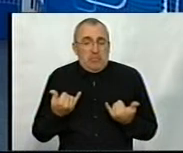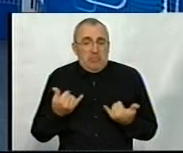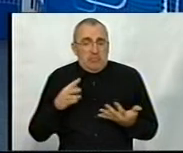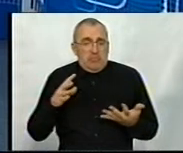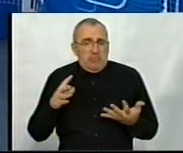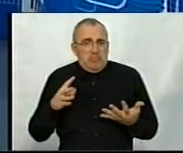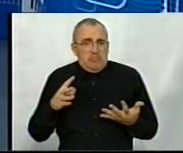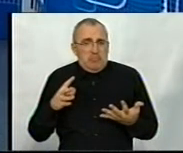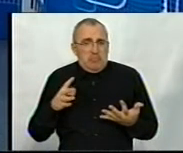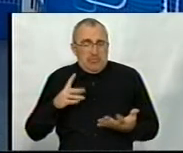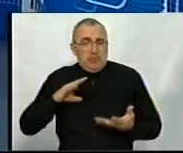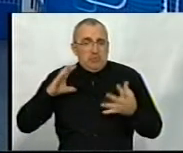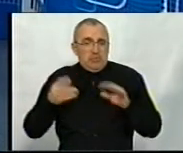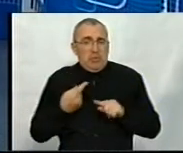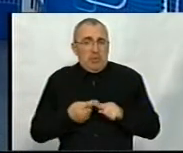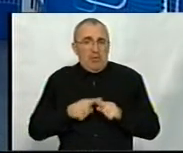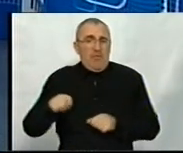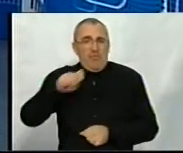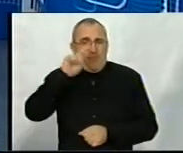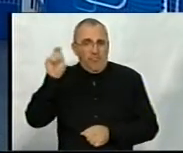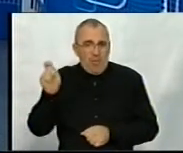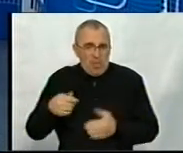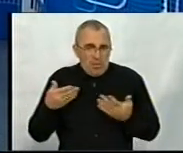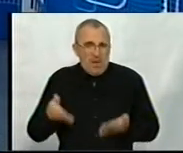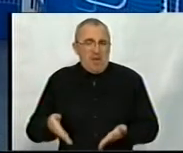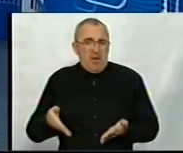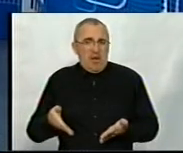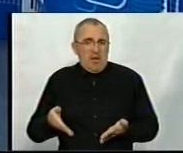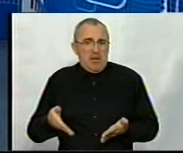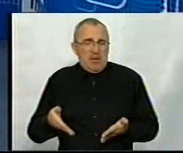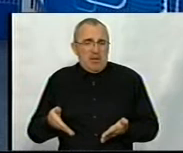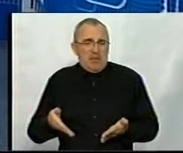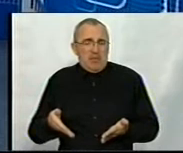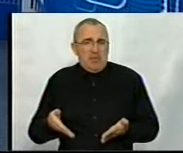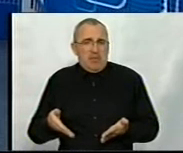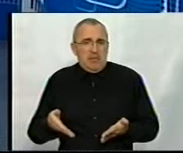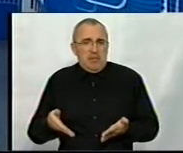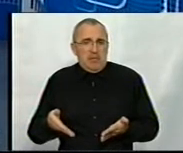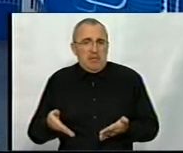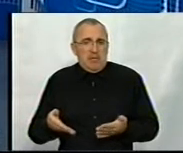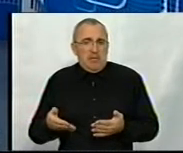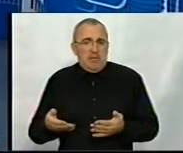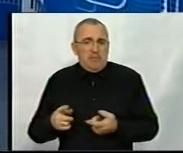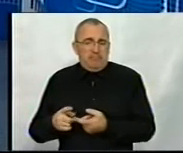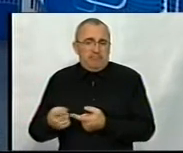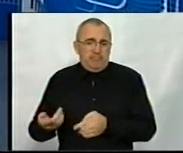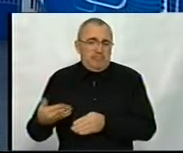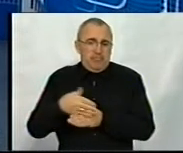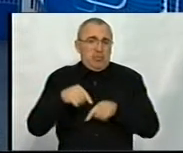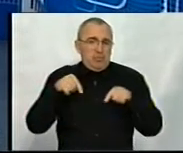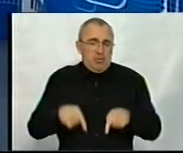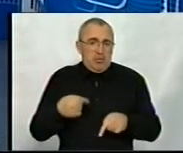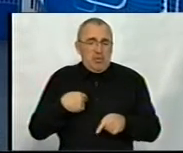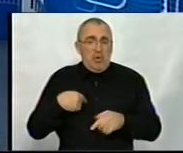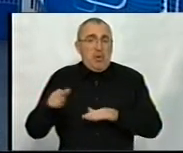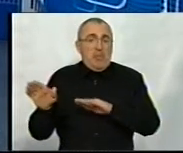сложилось так, что еще и война нас, вот, как бы, привела сюда. И сейчас у меня, да, я